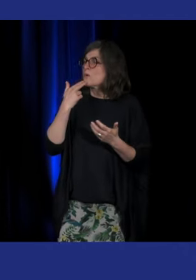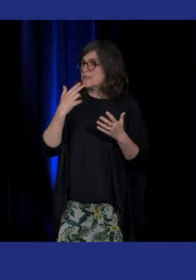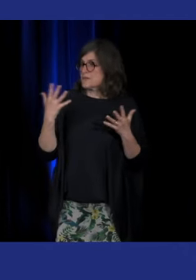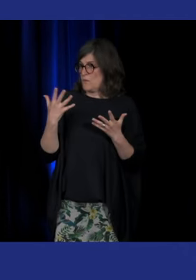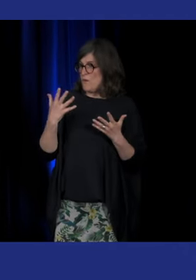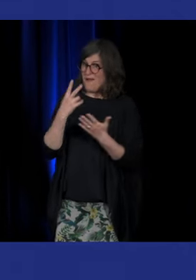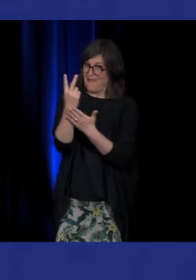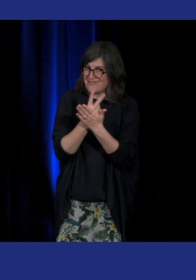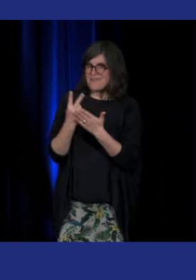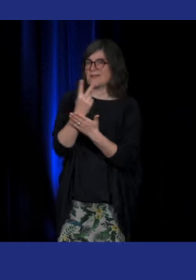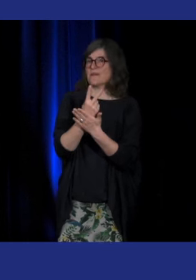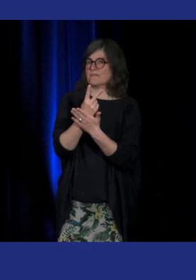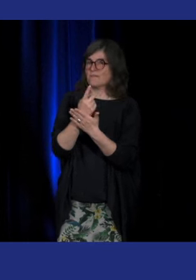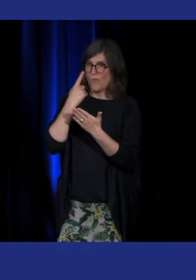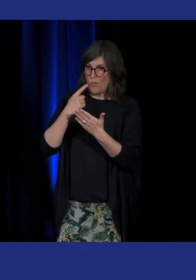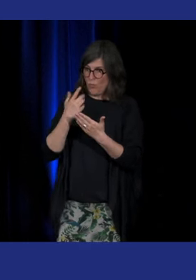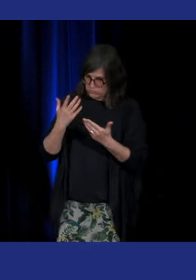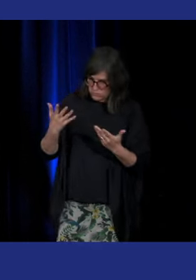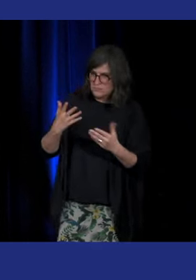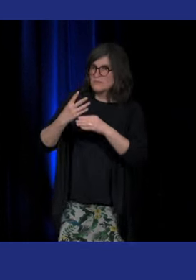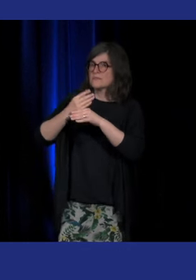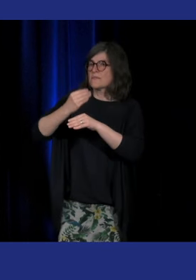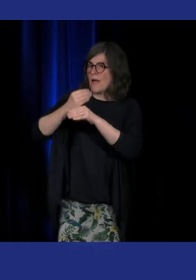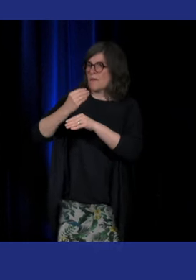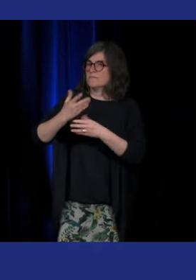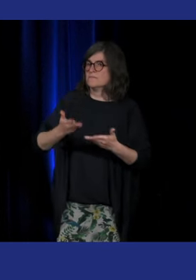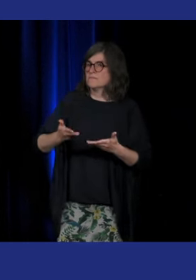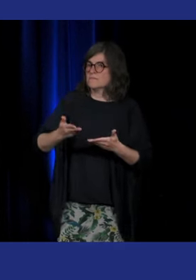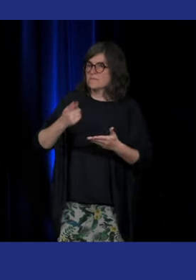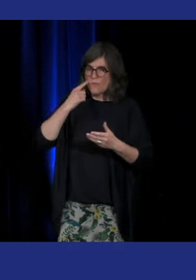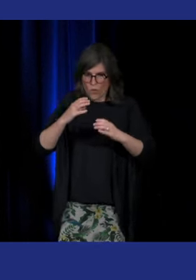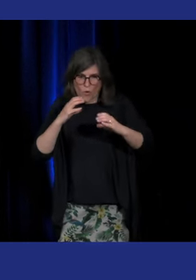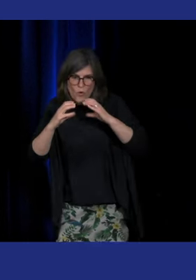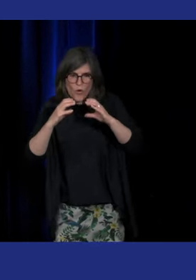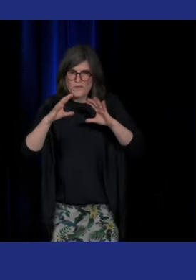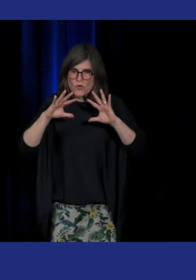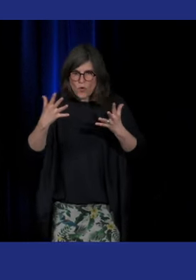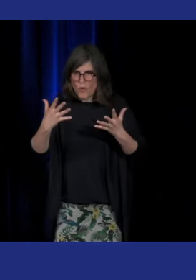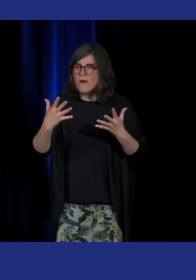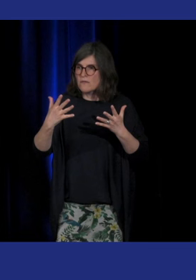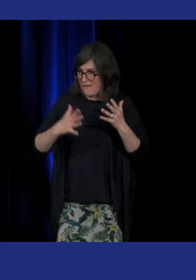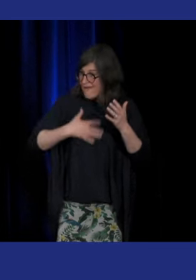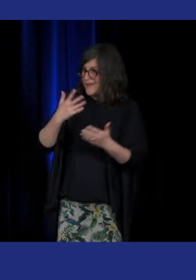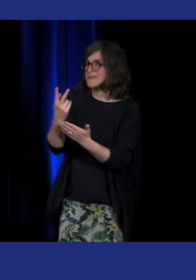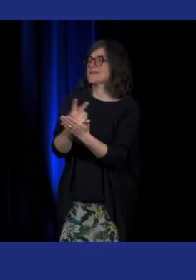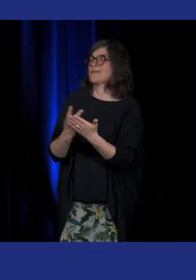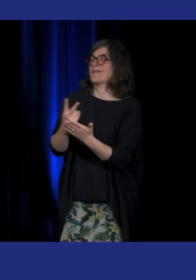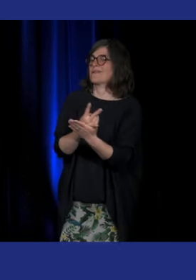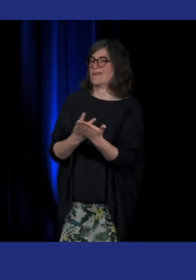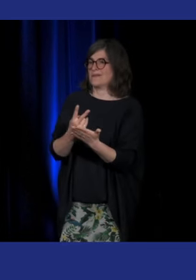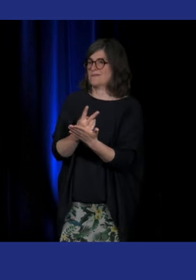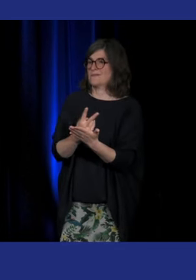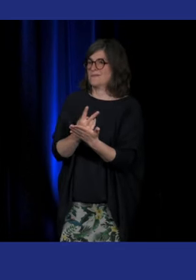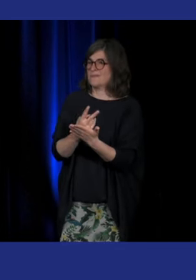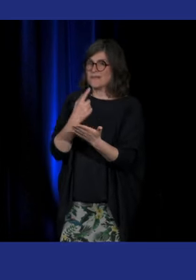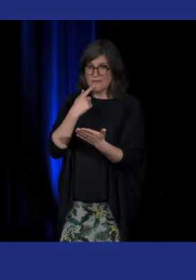pour apprendre, pour essayer que cet enfant communique, en fait, avec son entourage. Donc, le fait de lui donner